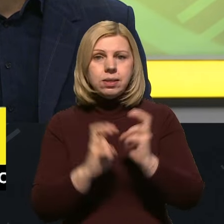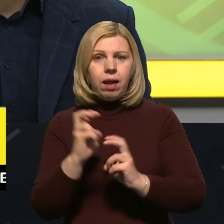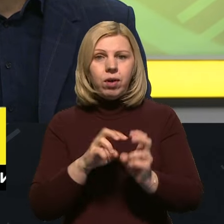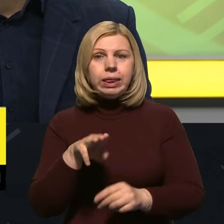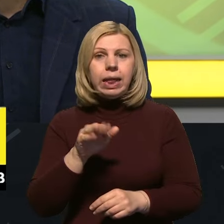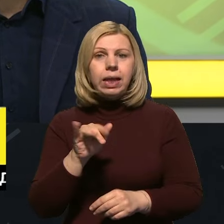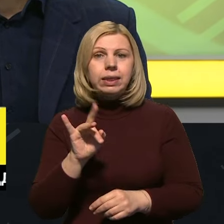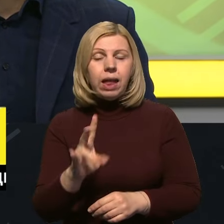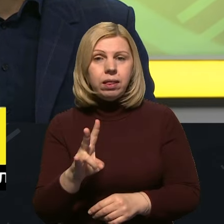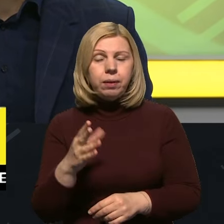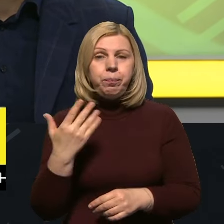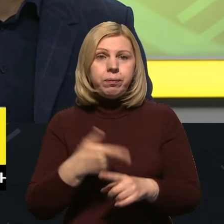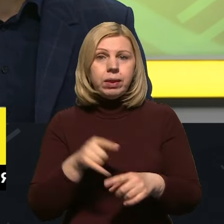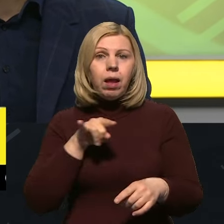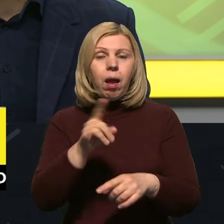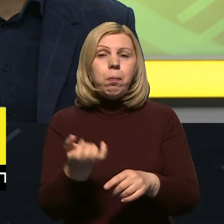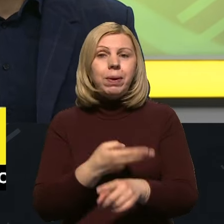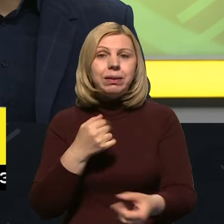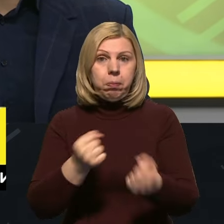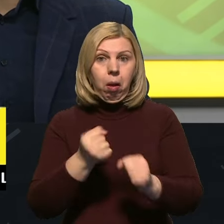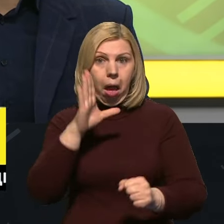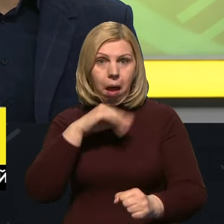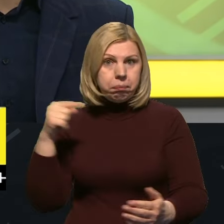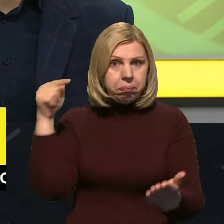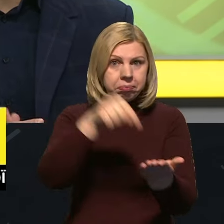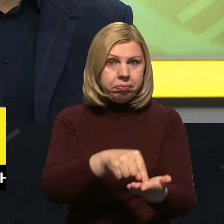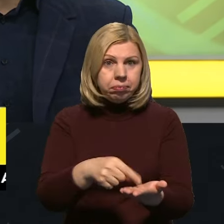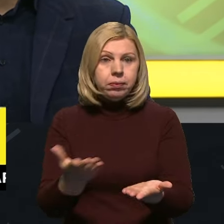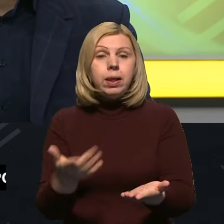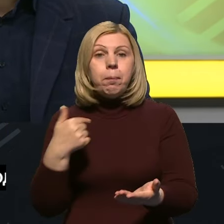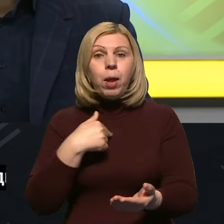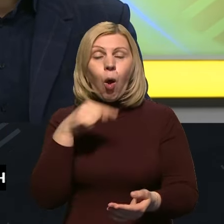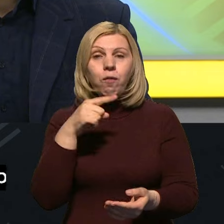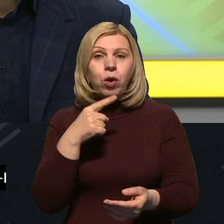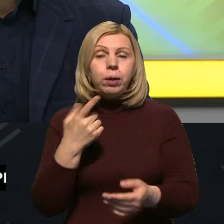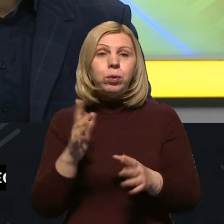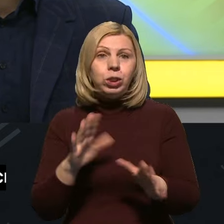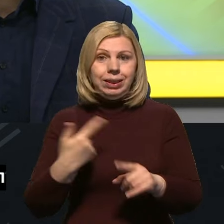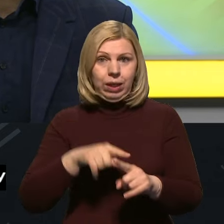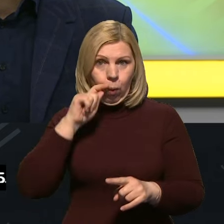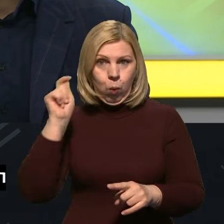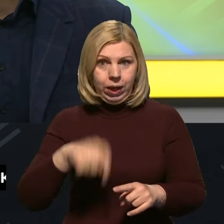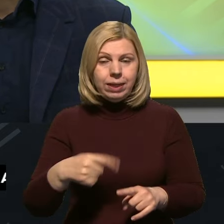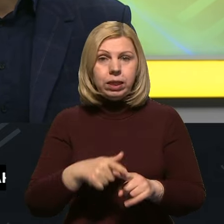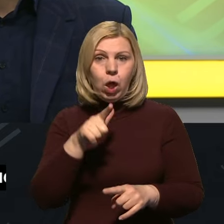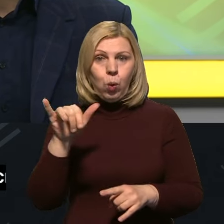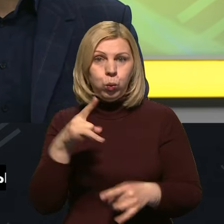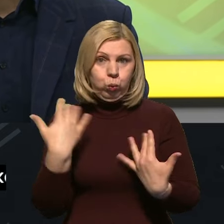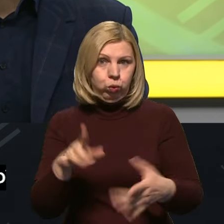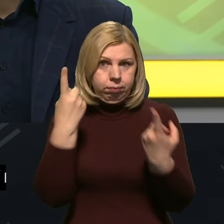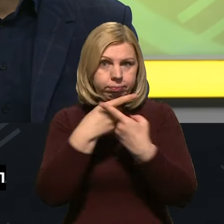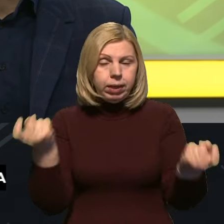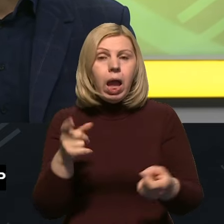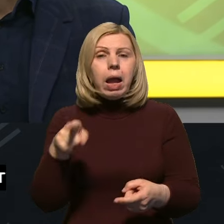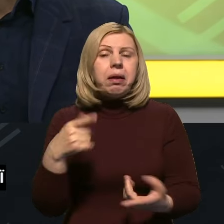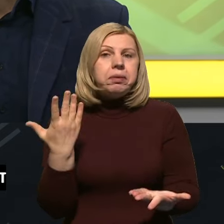в Татарстані. Все-таки безпілотники туди долетіли. Ми говоримо, що це вже український, про це Ігор заявило. Як би